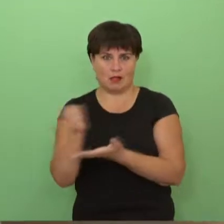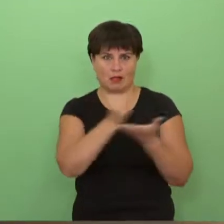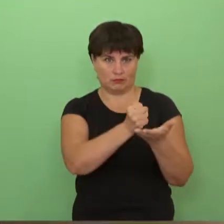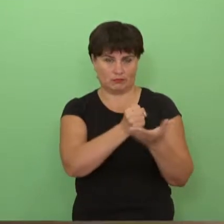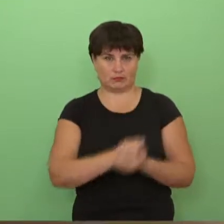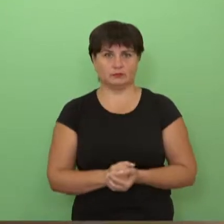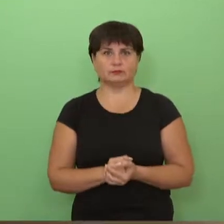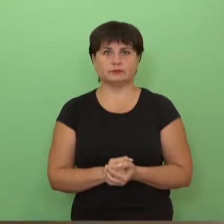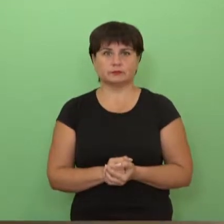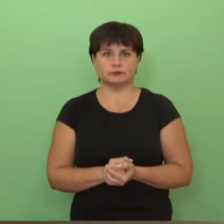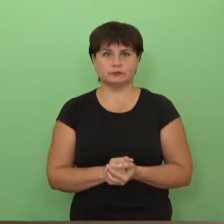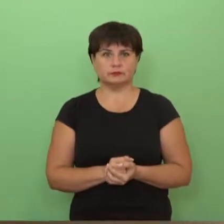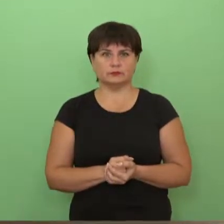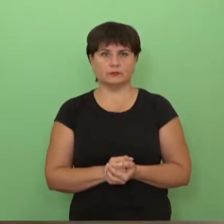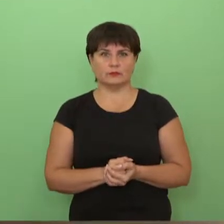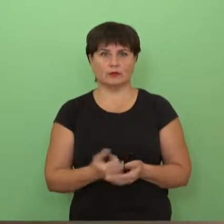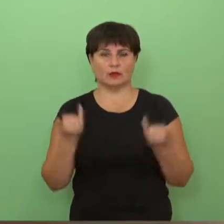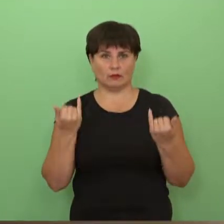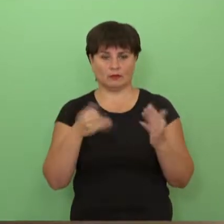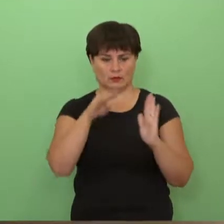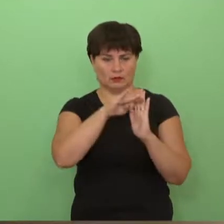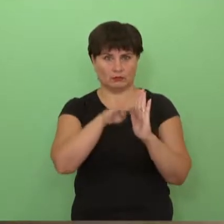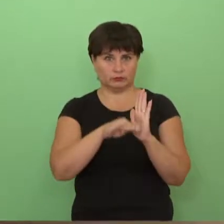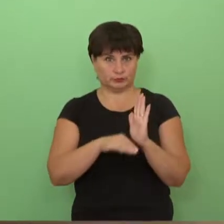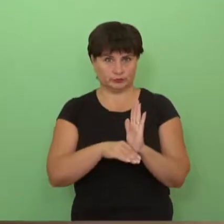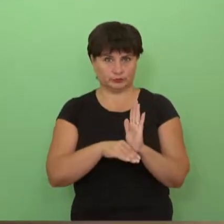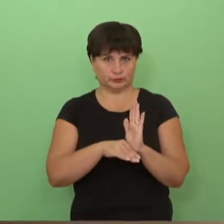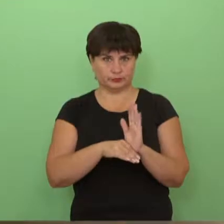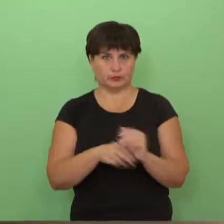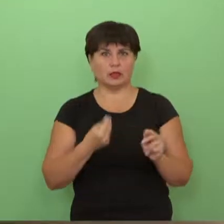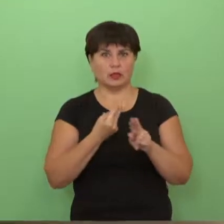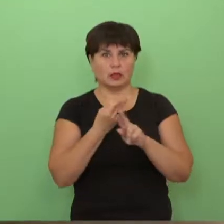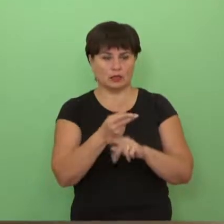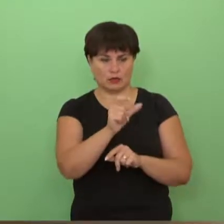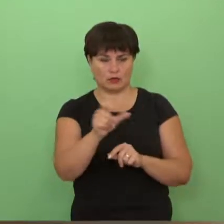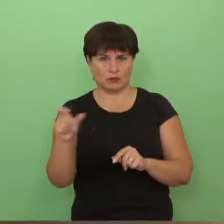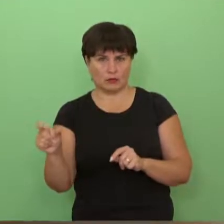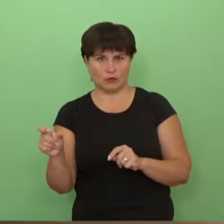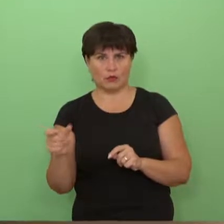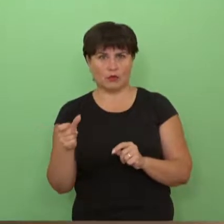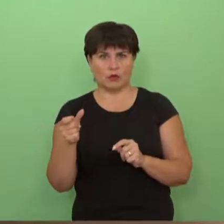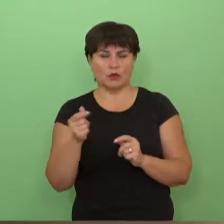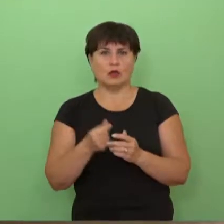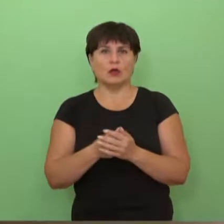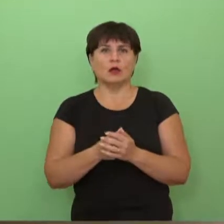yra tokie potvarkiai, kad lygoniam įvykdžiusiom tos reikalavimus, mokama viena dviltui. Kai Covid-19